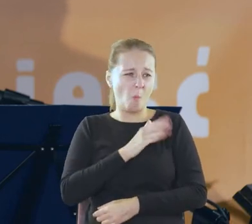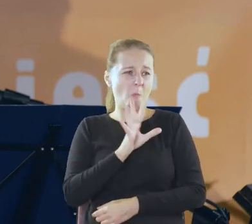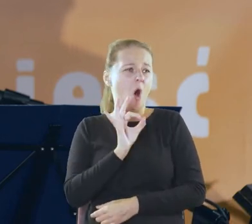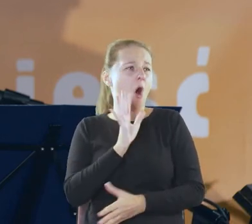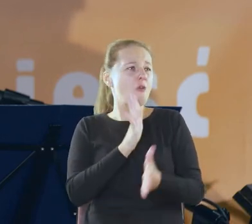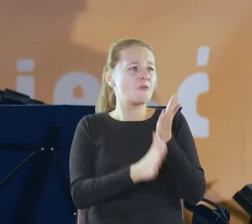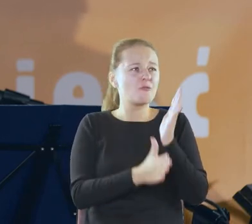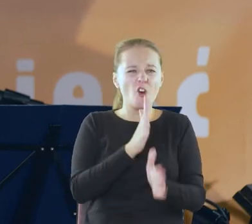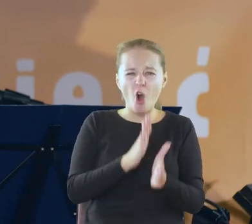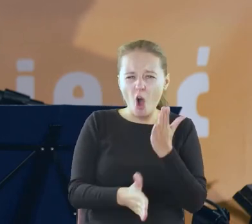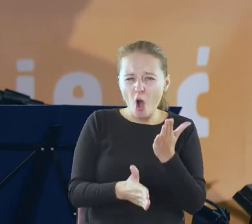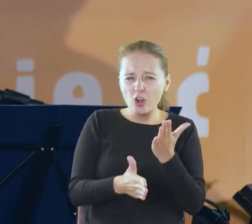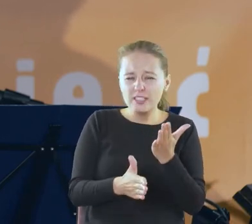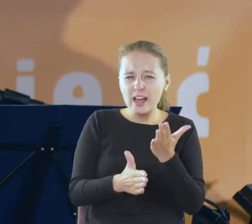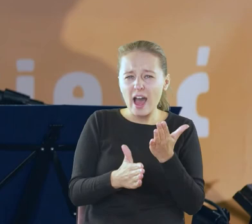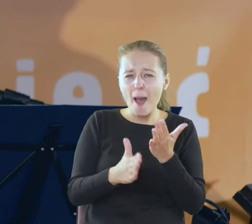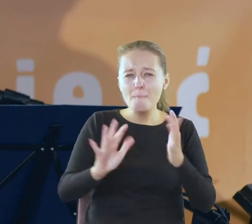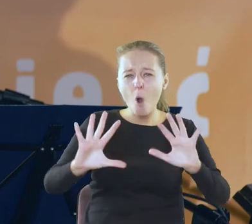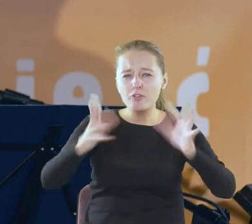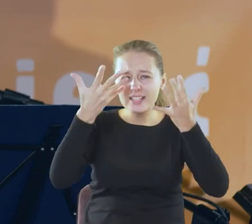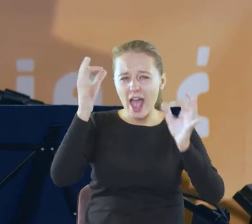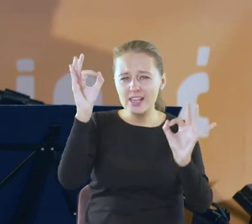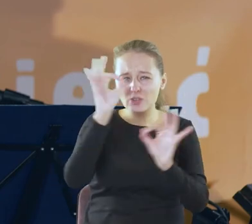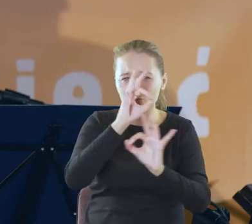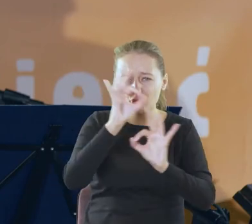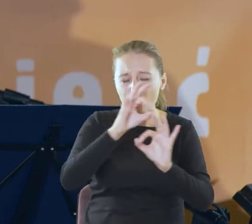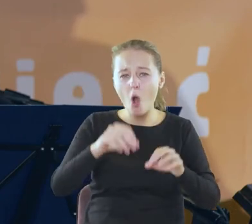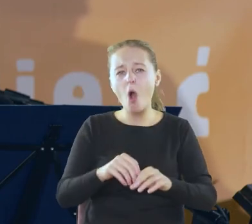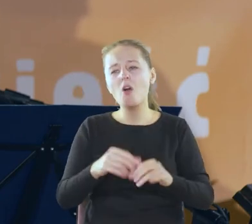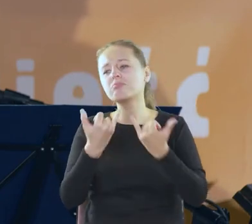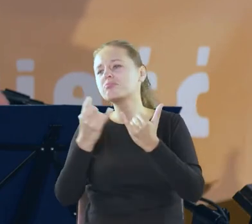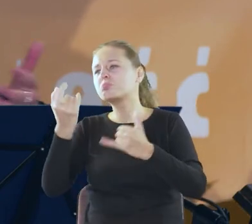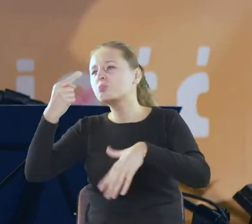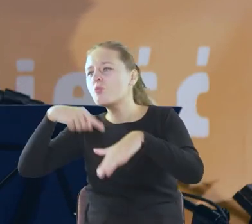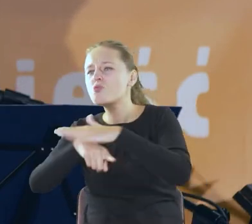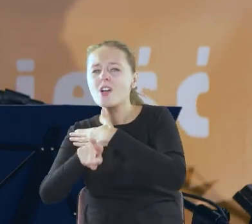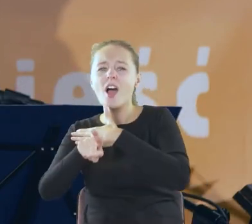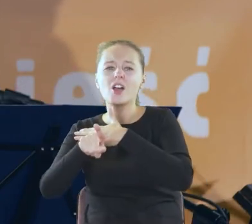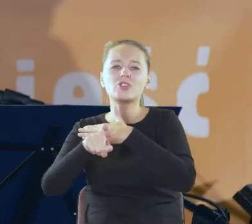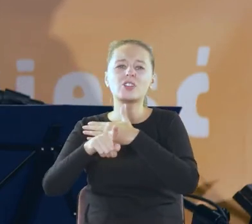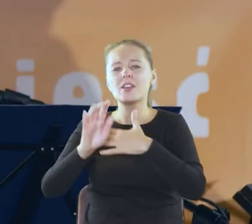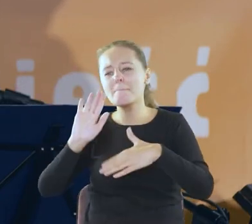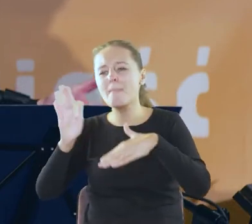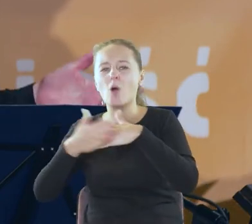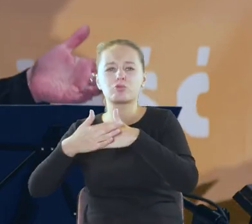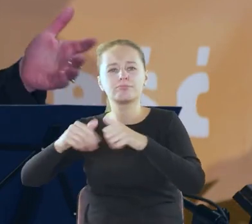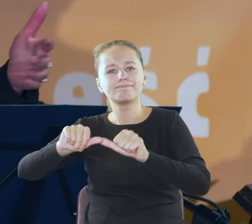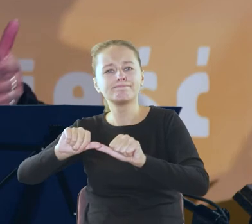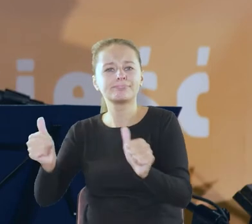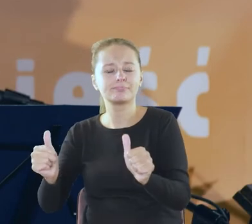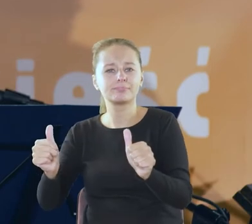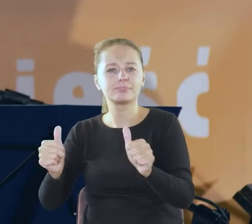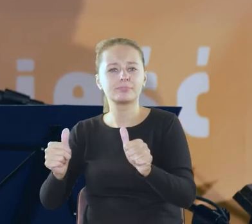zwana styczniowym powstaniem bo zesłania bo unieważnianie małżeństwa